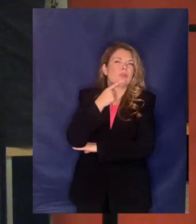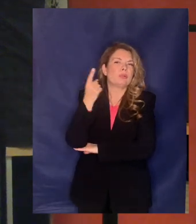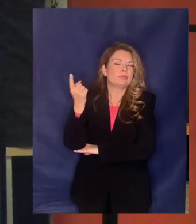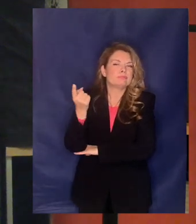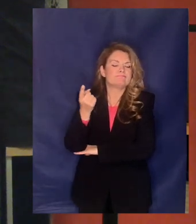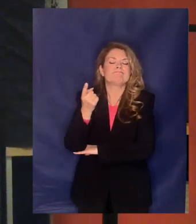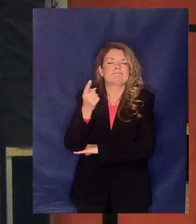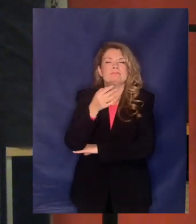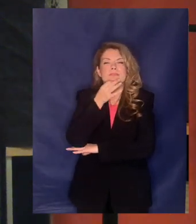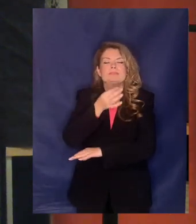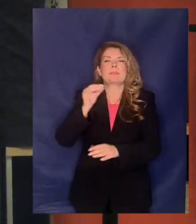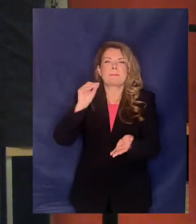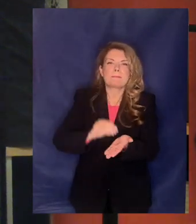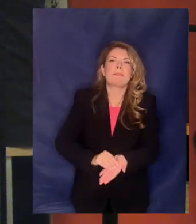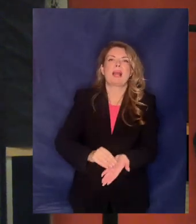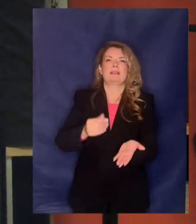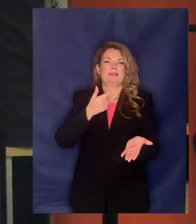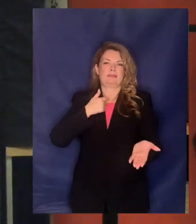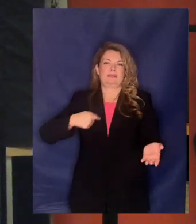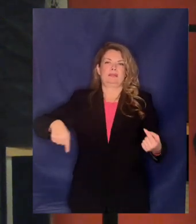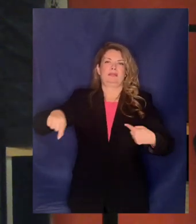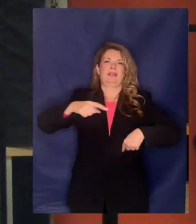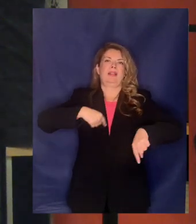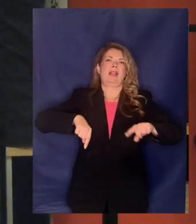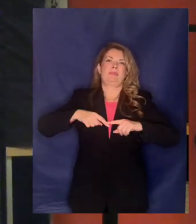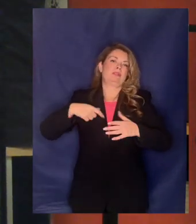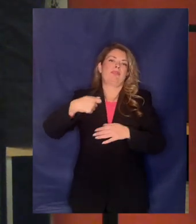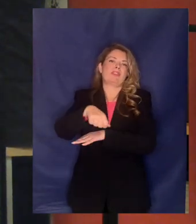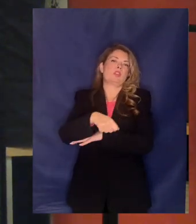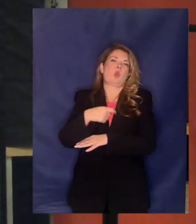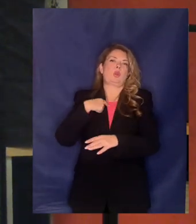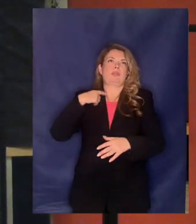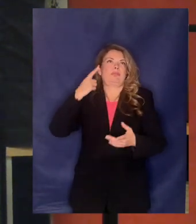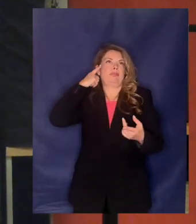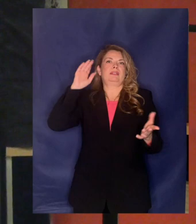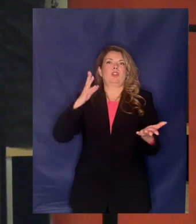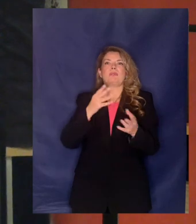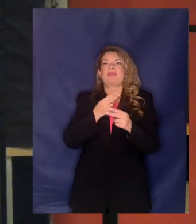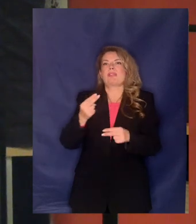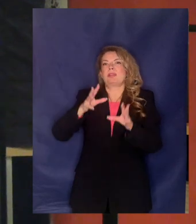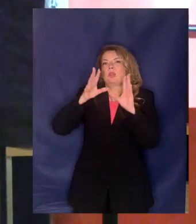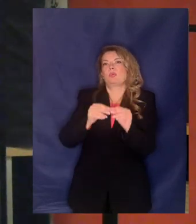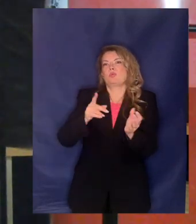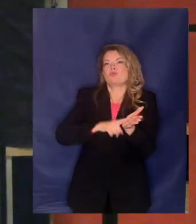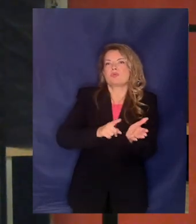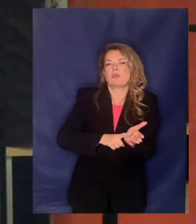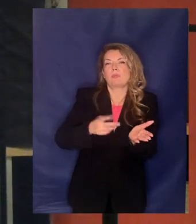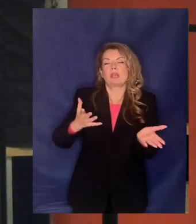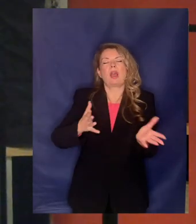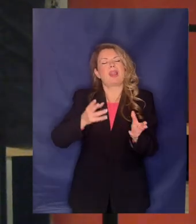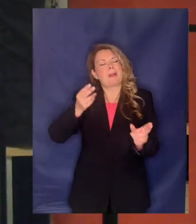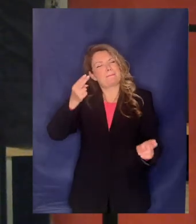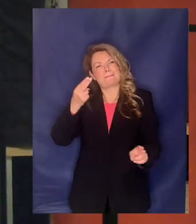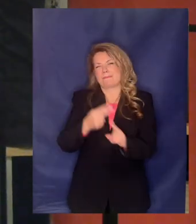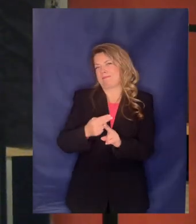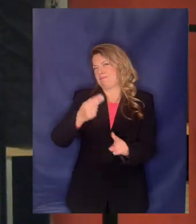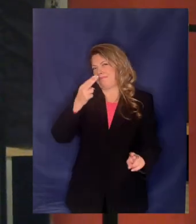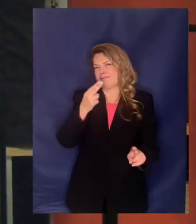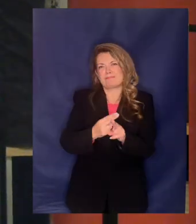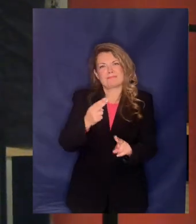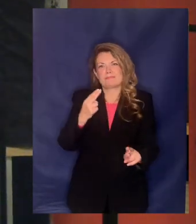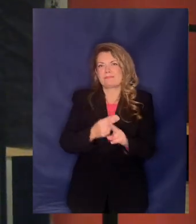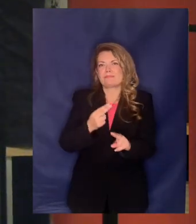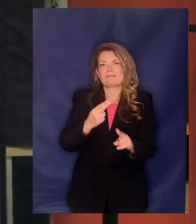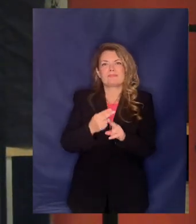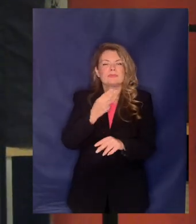για εμάς τους μη υπηρετούντες τη νομική δεν μπορούμε να καταλάβουμε πόσο σπουδαία είναι η διάκριση και πόσο